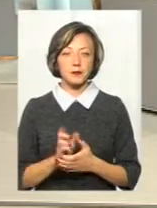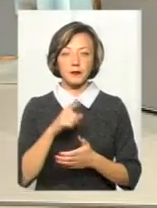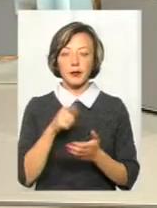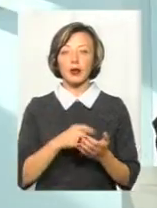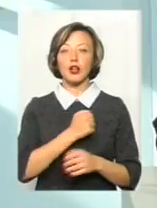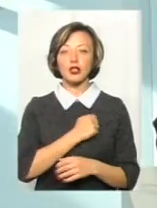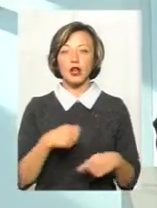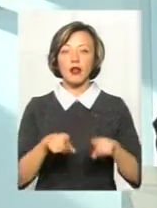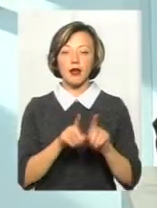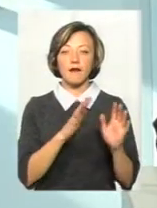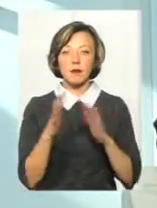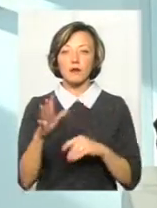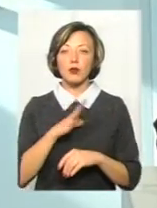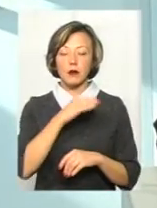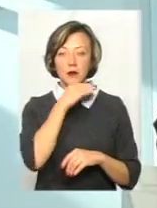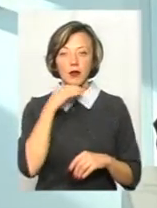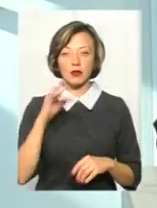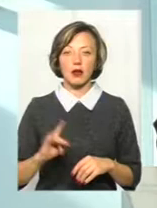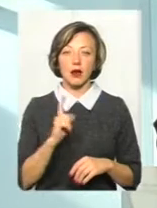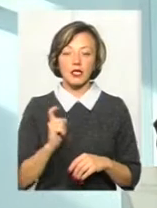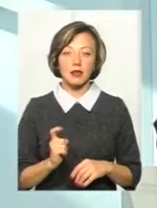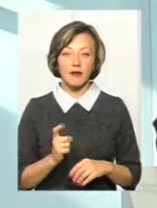на жаль, такі випадки були, неодноразово.